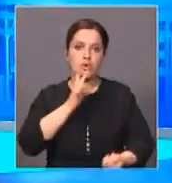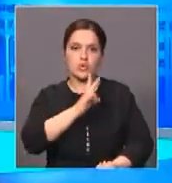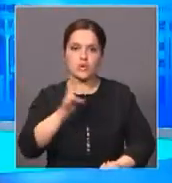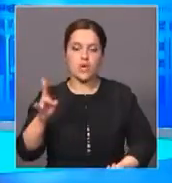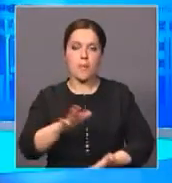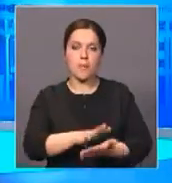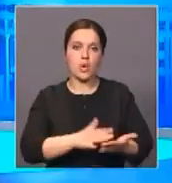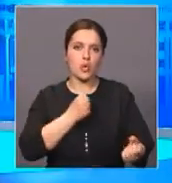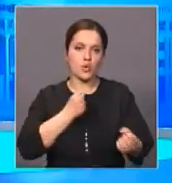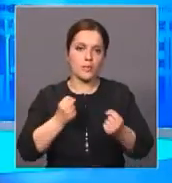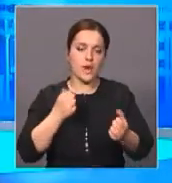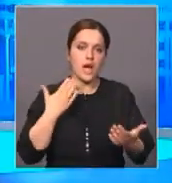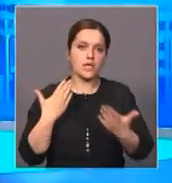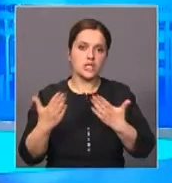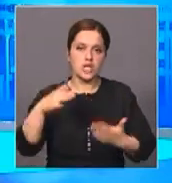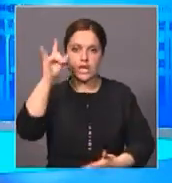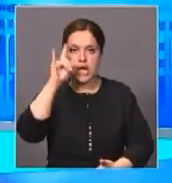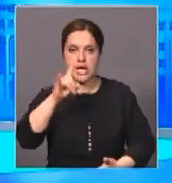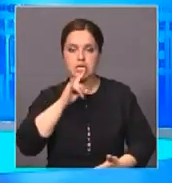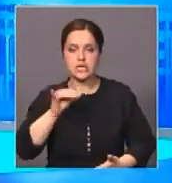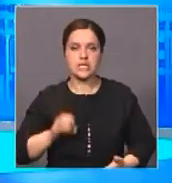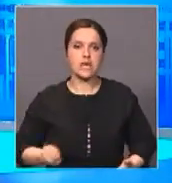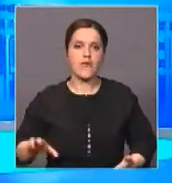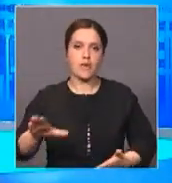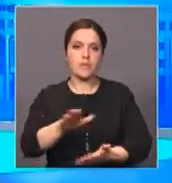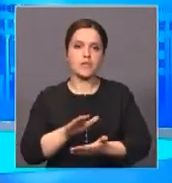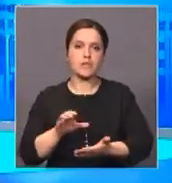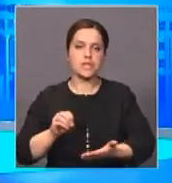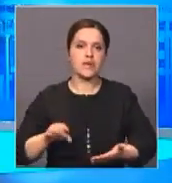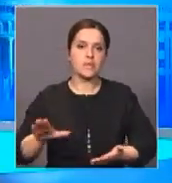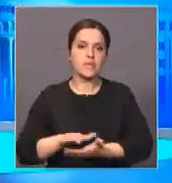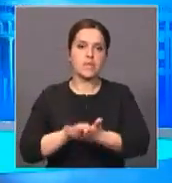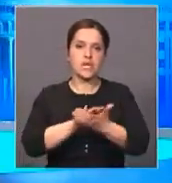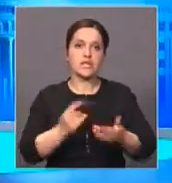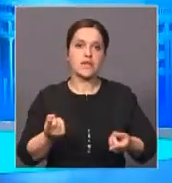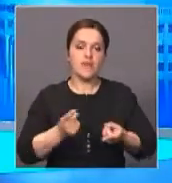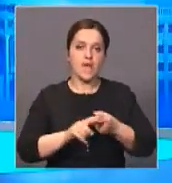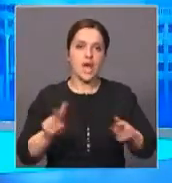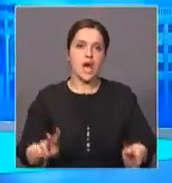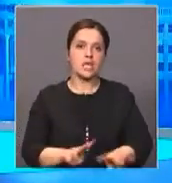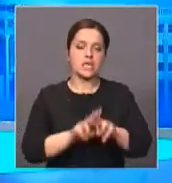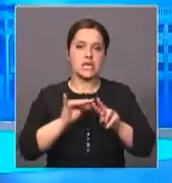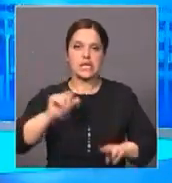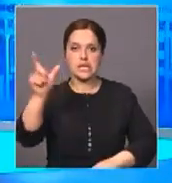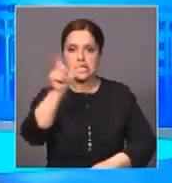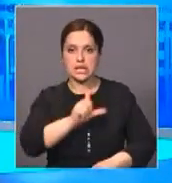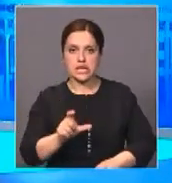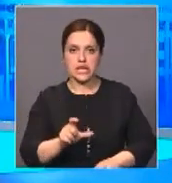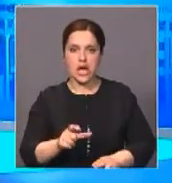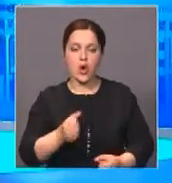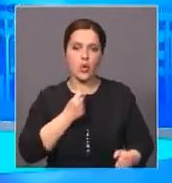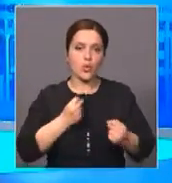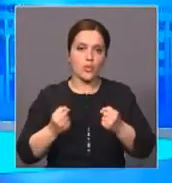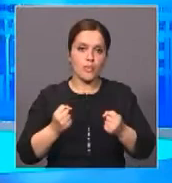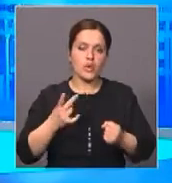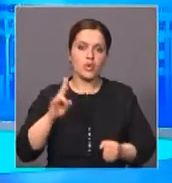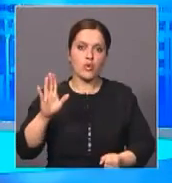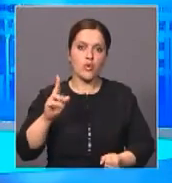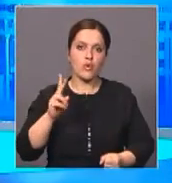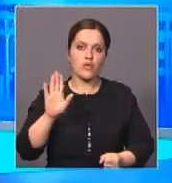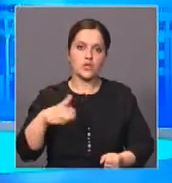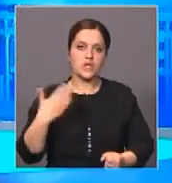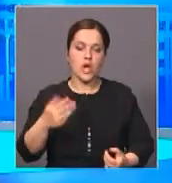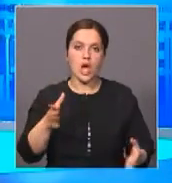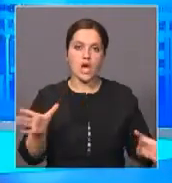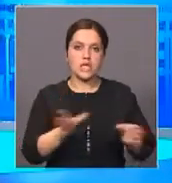продолжится укрепление отношений Казахстана с Европейским Союзом, а также связи между Астаной и Римом. Об укреплении двустороннего